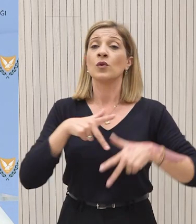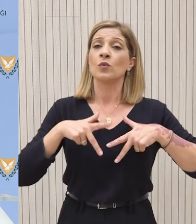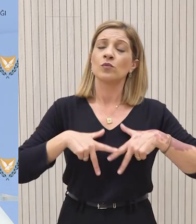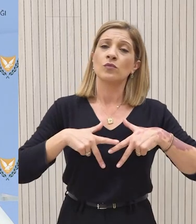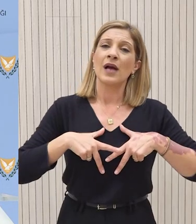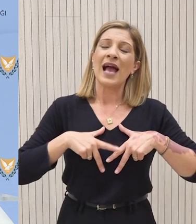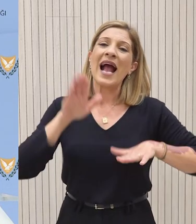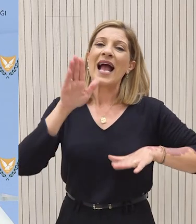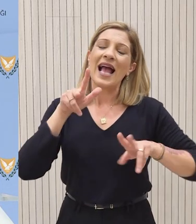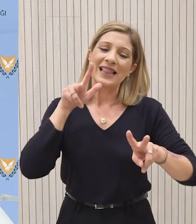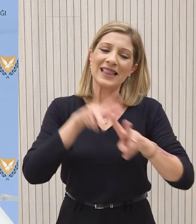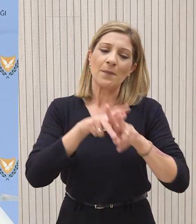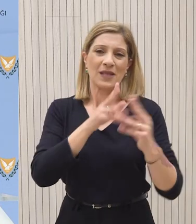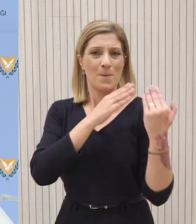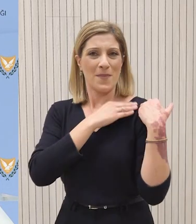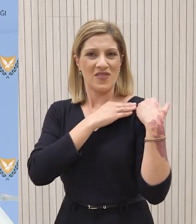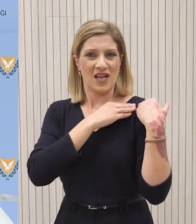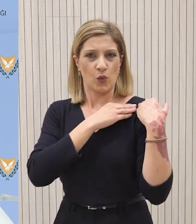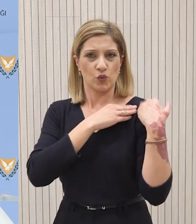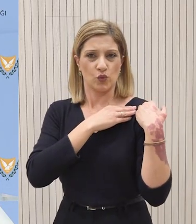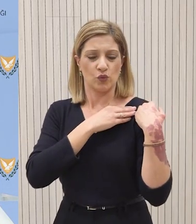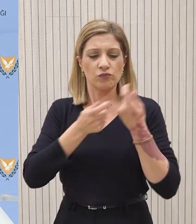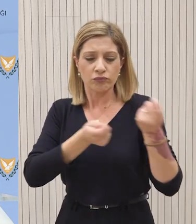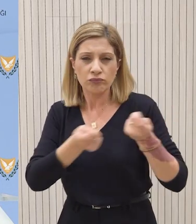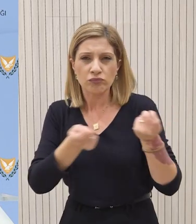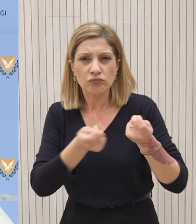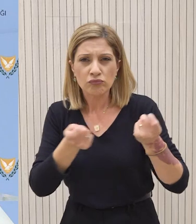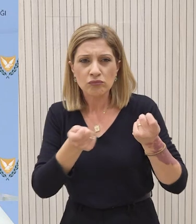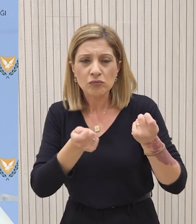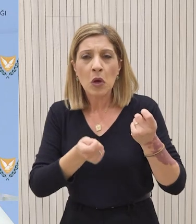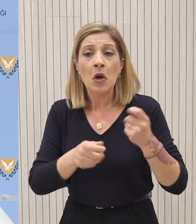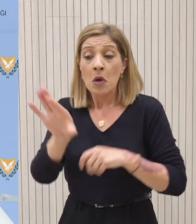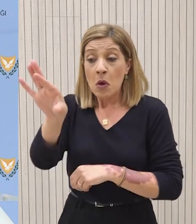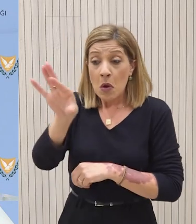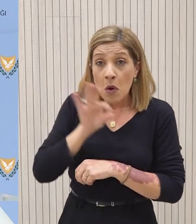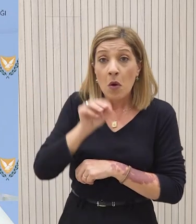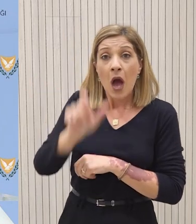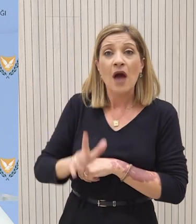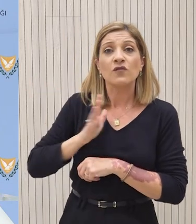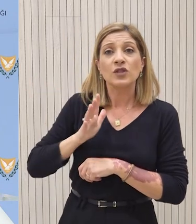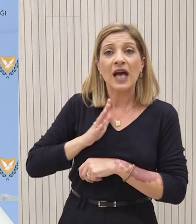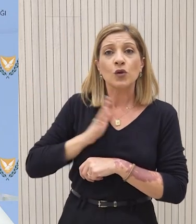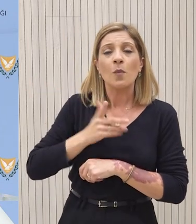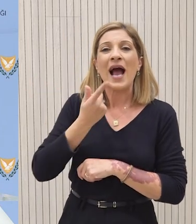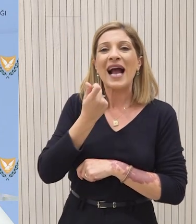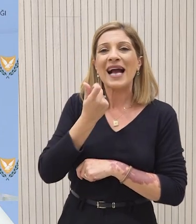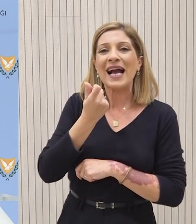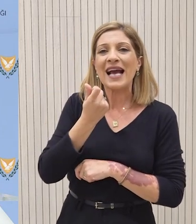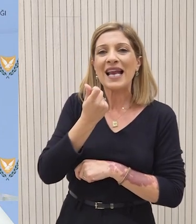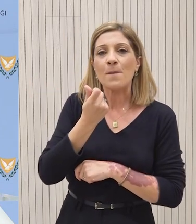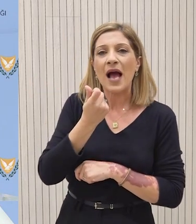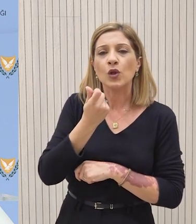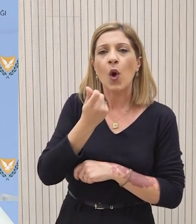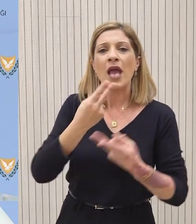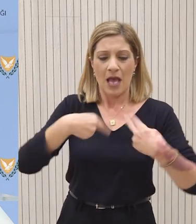Πρηματοϊκρονικού Επιτρόμου. Το πρόεδρο κρατίας γιατί δεν προχωρά να διορίσει πρηματοϊκρονικών επίτρομων.